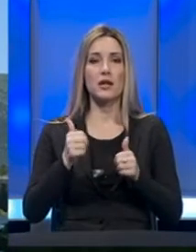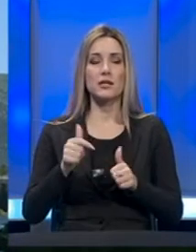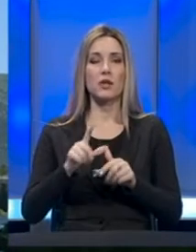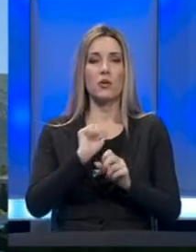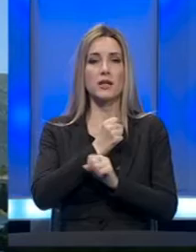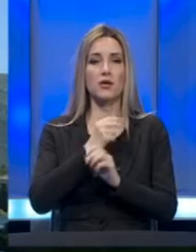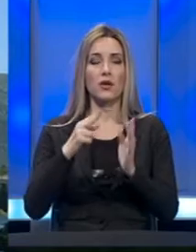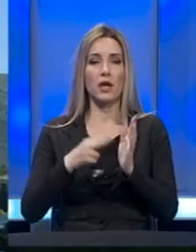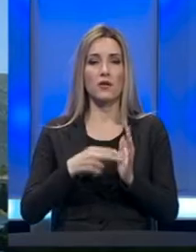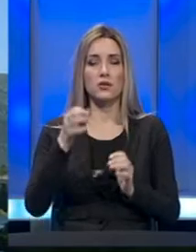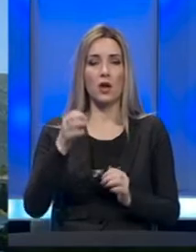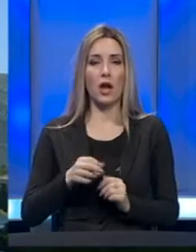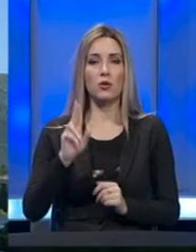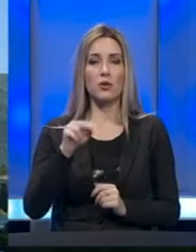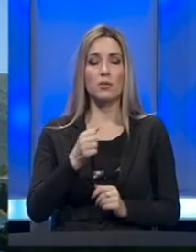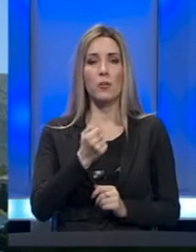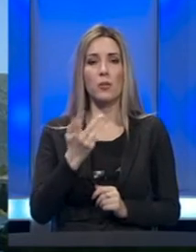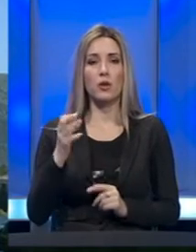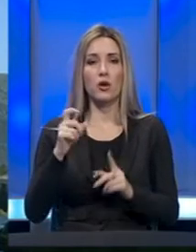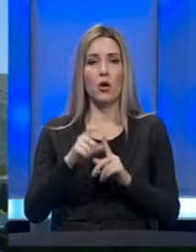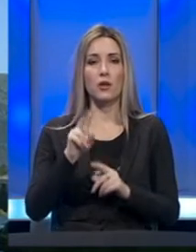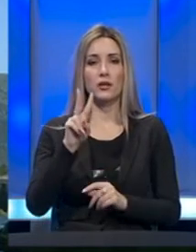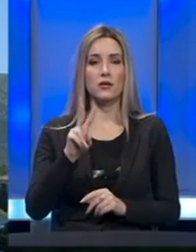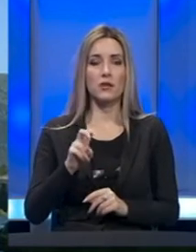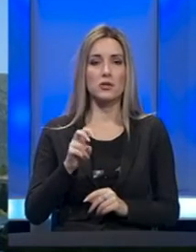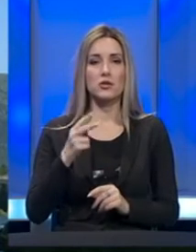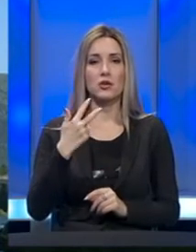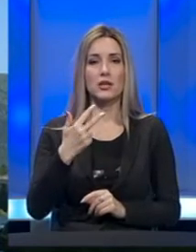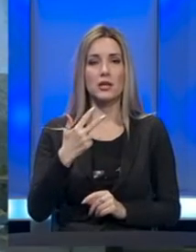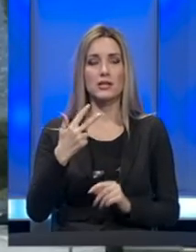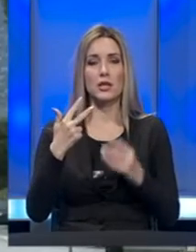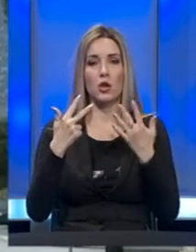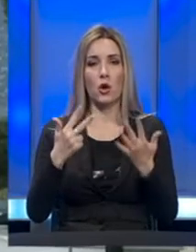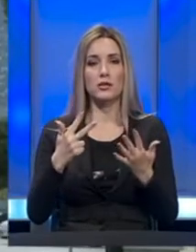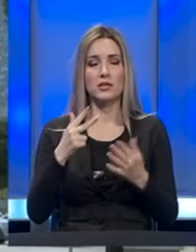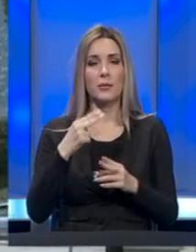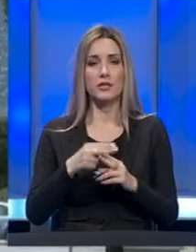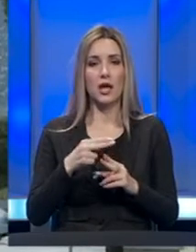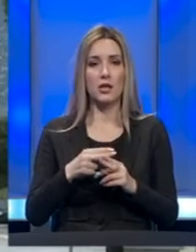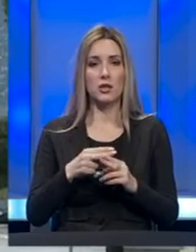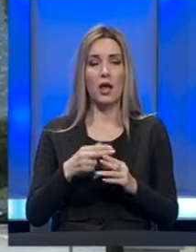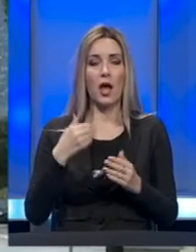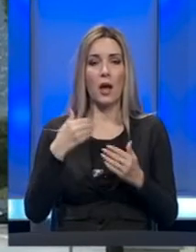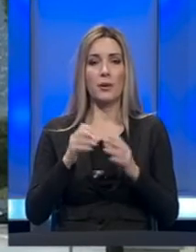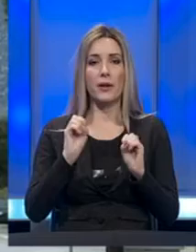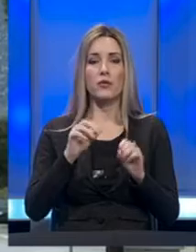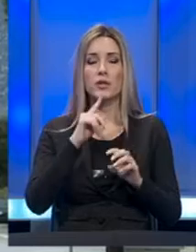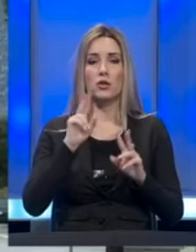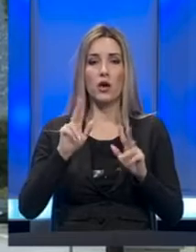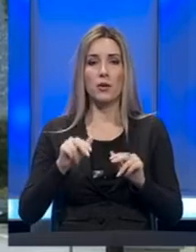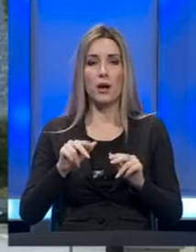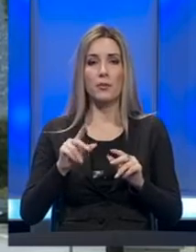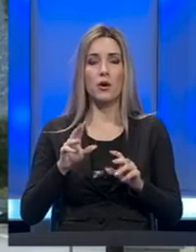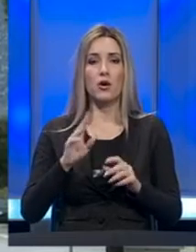Hercegovačko-Neretvanskom kantonu imamo broj od 238 zaraženih, a prema informacijama koje imamo